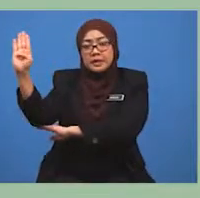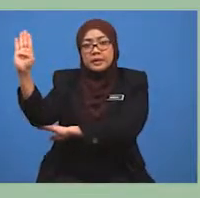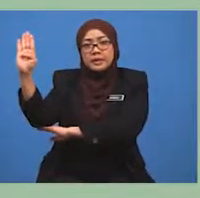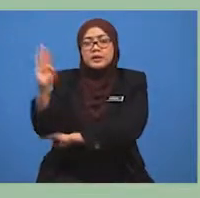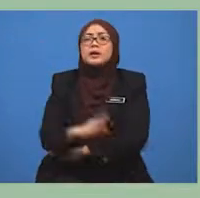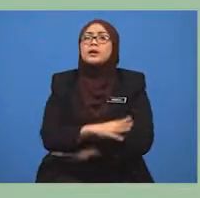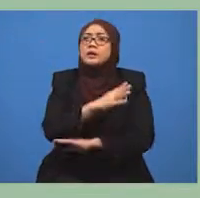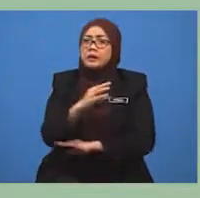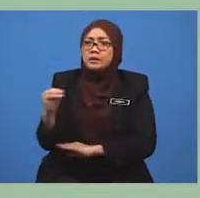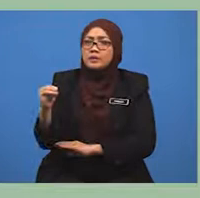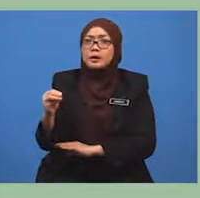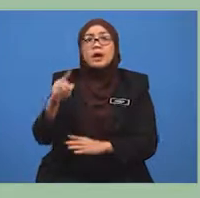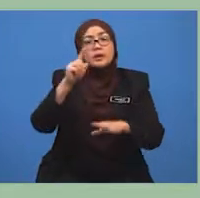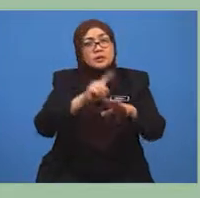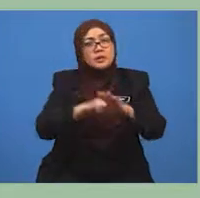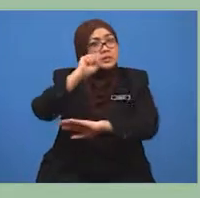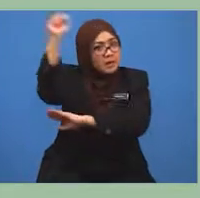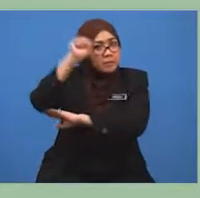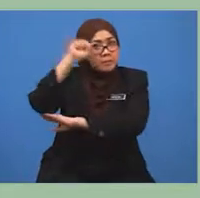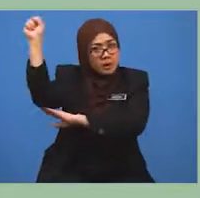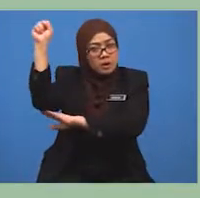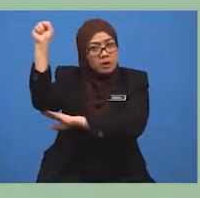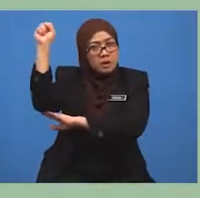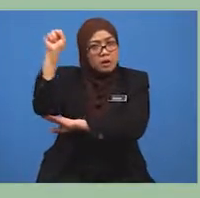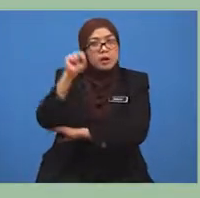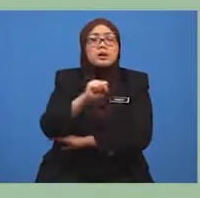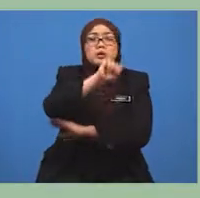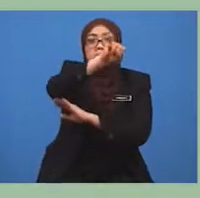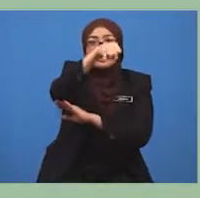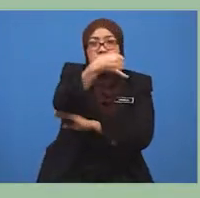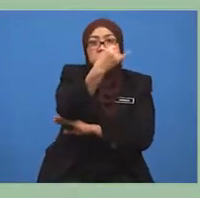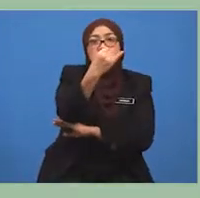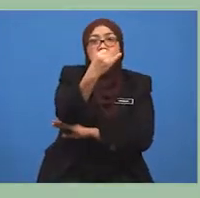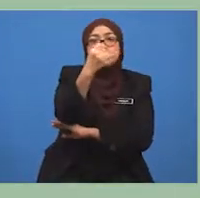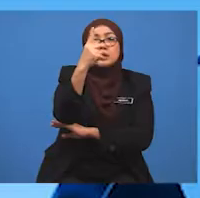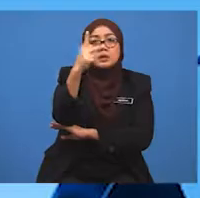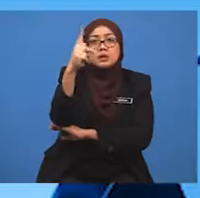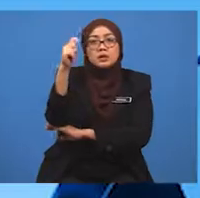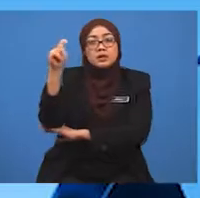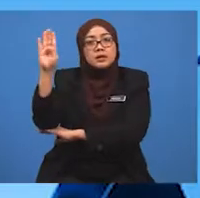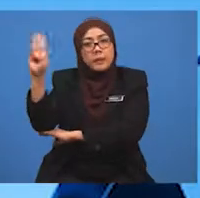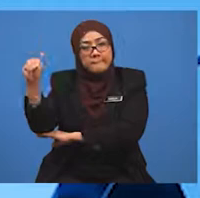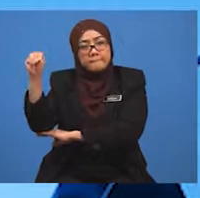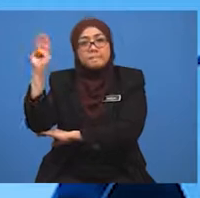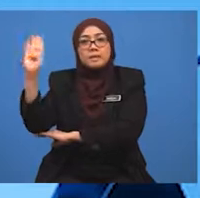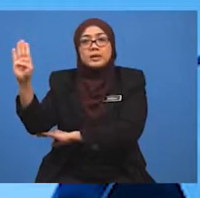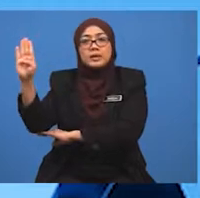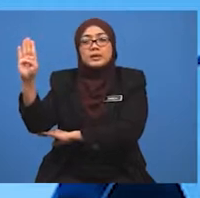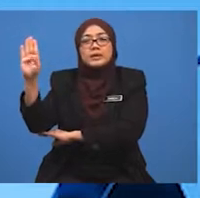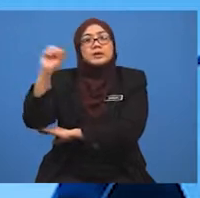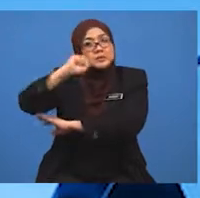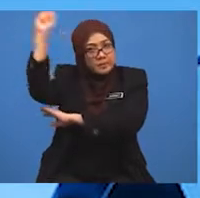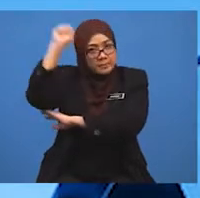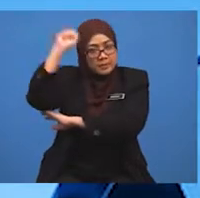manakala disabah oleh Jabatan Kereta Api Negeri Sabah. Murid-murid, sebelum